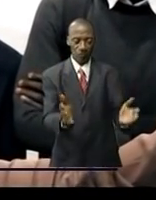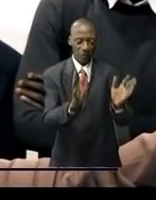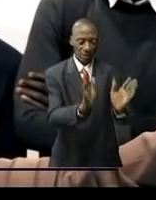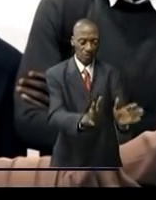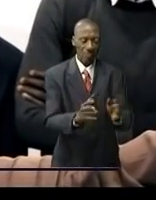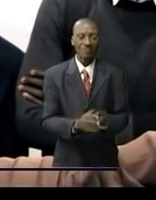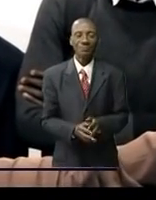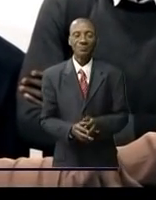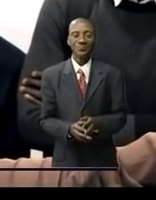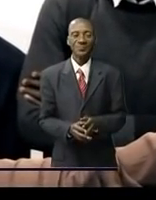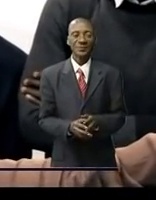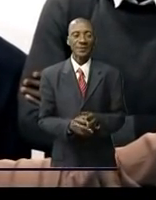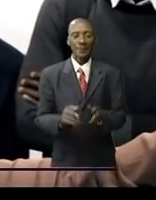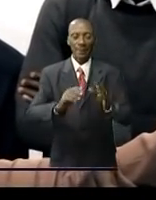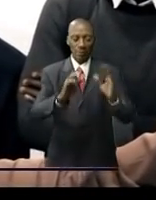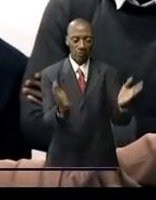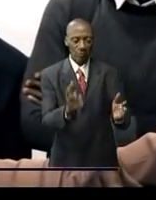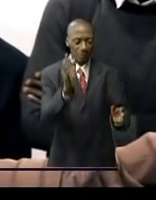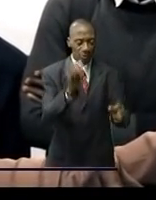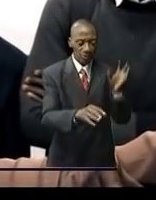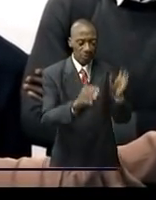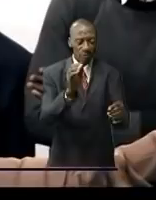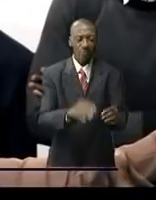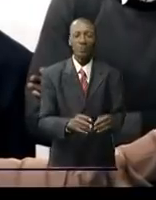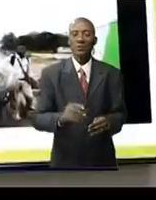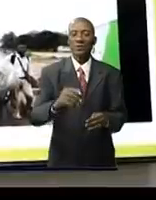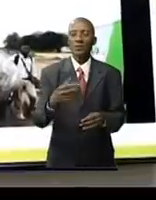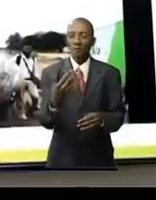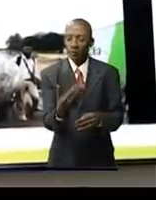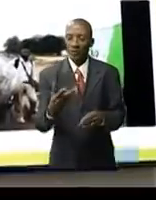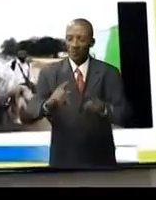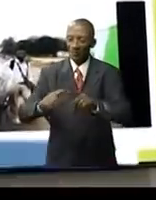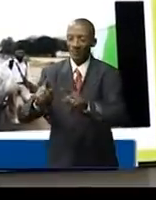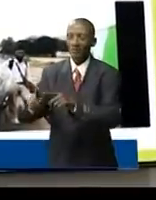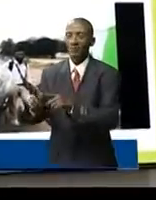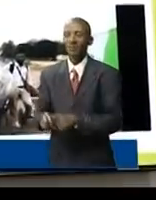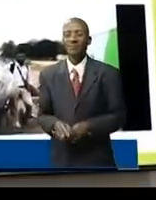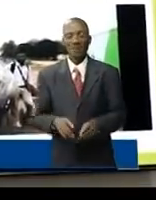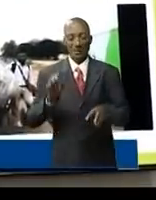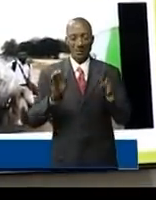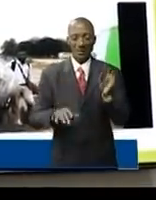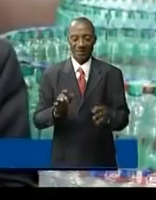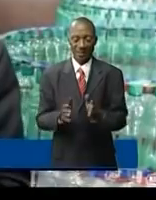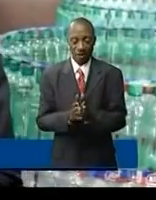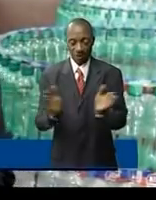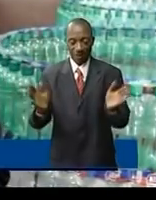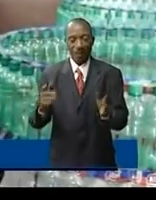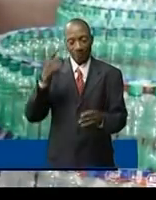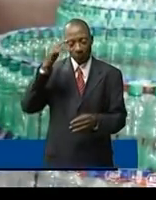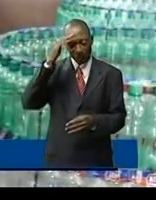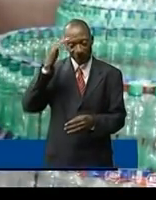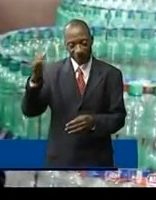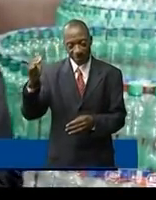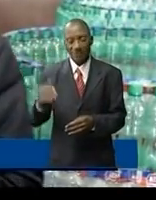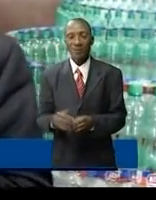pour les déchets biodégradables une poubelle pour déchets non biodégradables Le secrétaire général administratif le professeur Lapika n'a pas